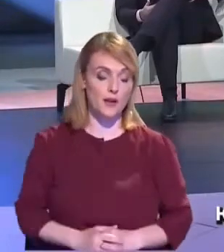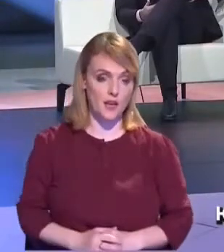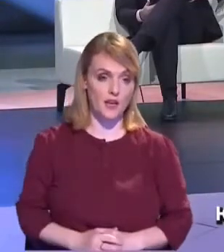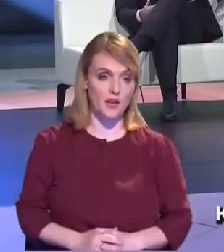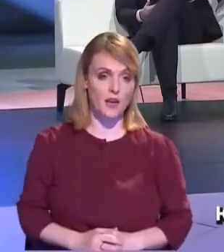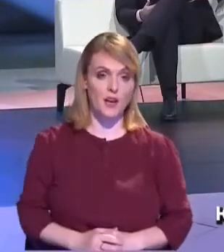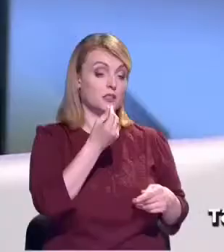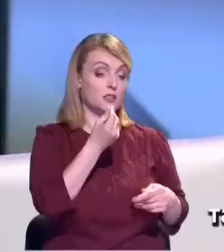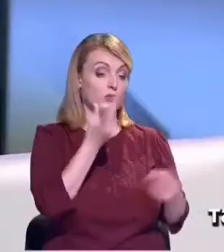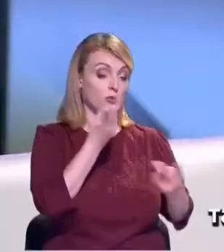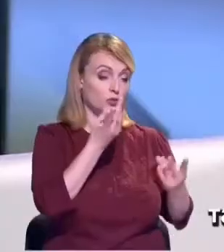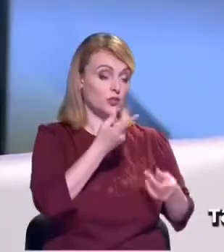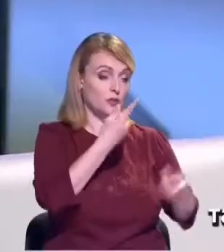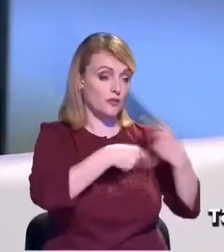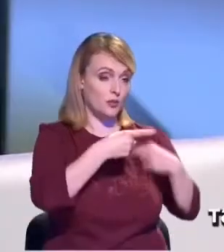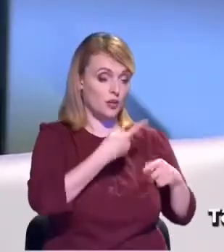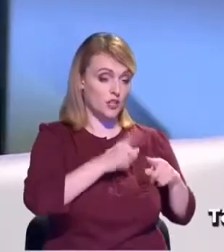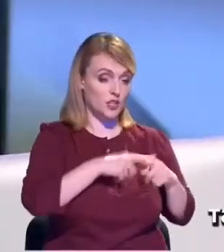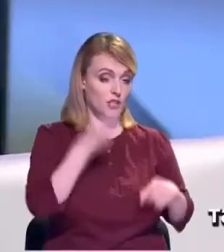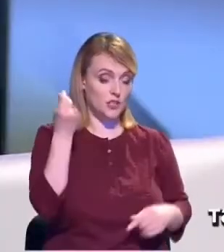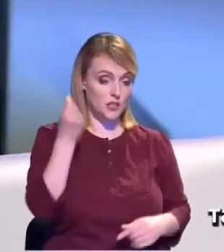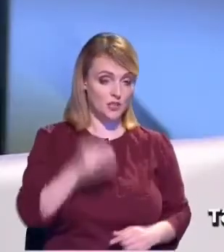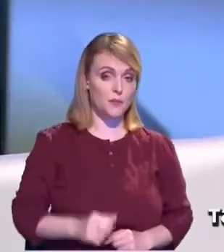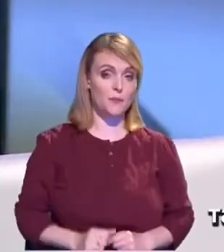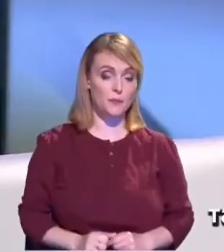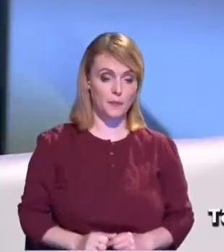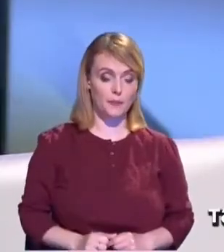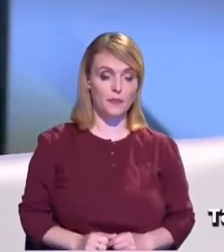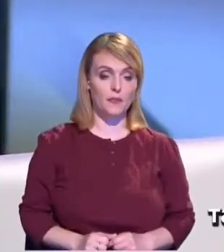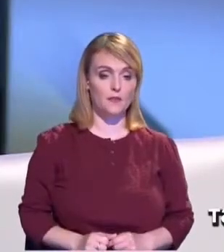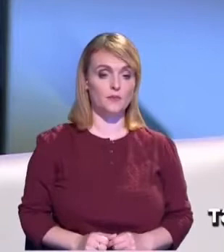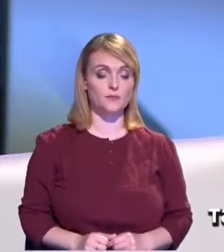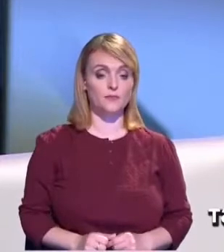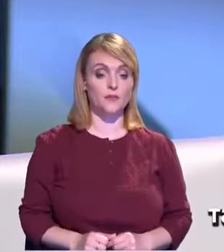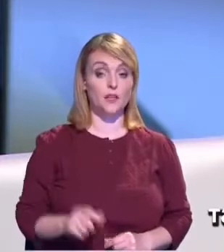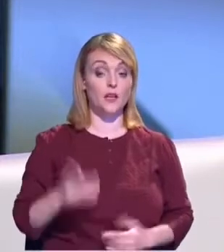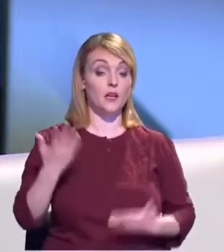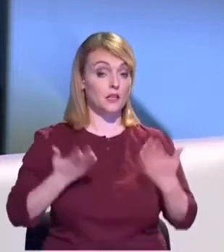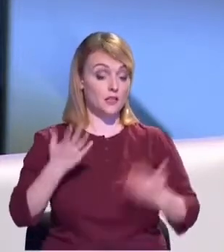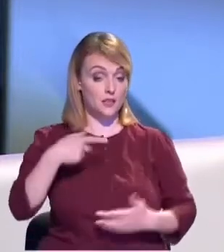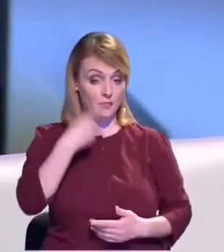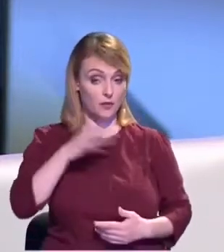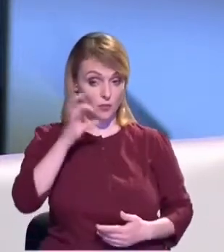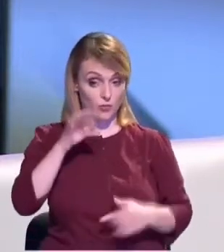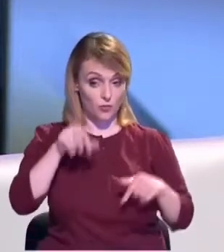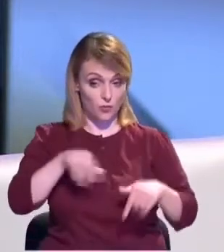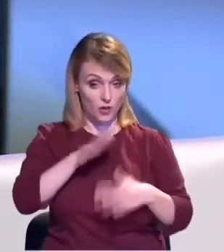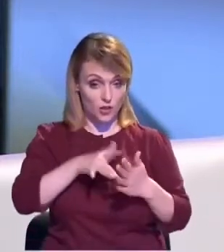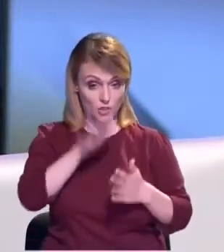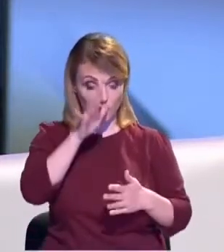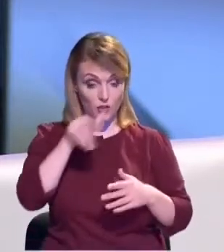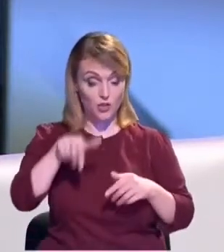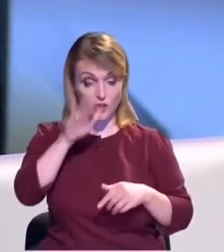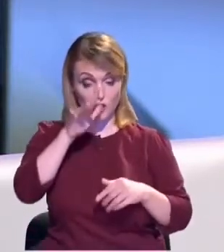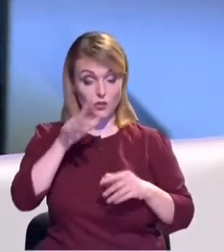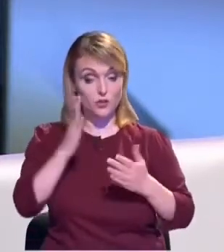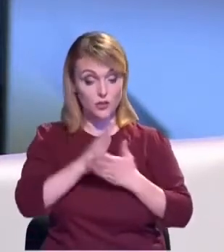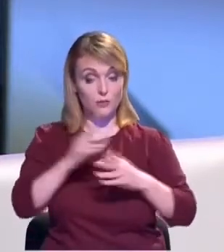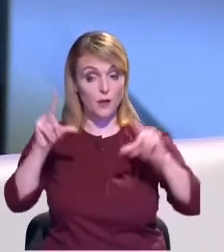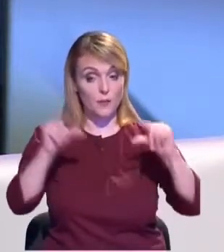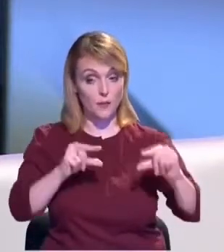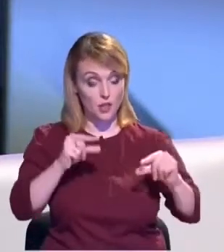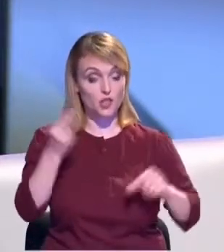a fost aprobarea tarifelor pentru serviciul public de alimentare cu apă și de canalizare din Chișinău. Deci, în Chișinău sunt cele mai mici tarife,